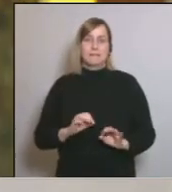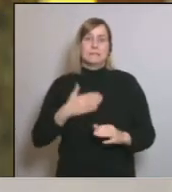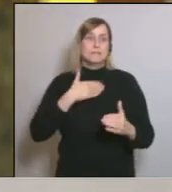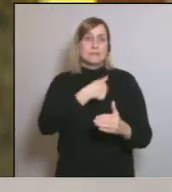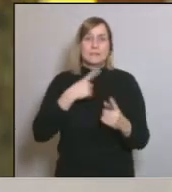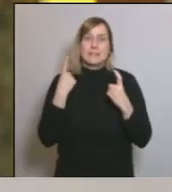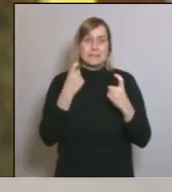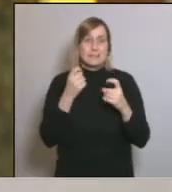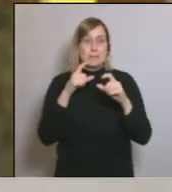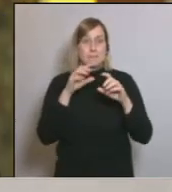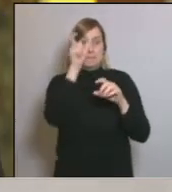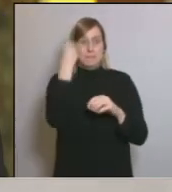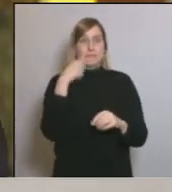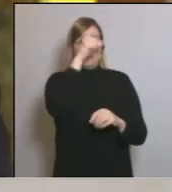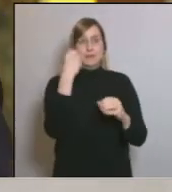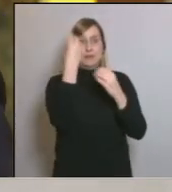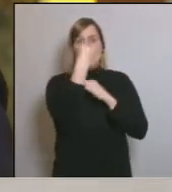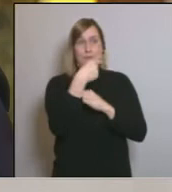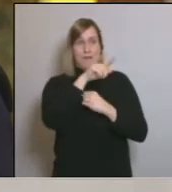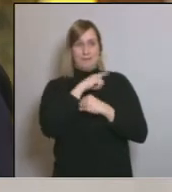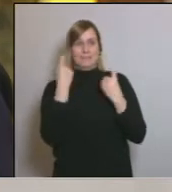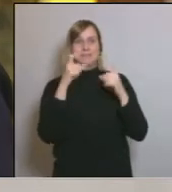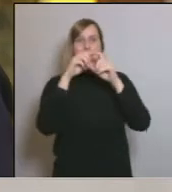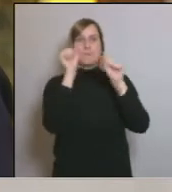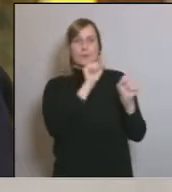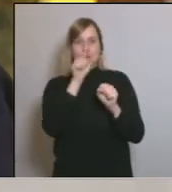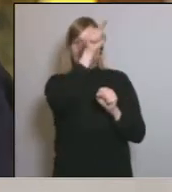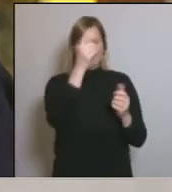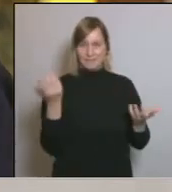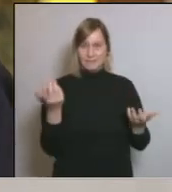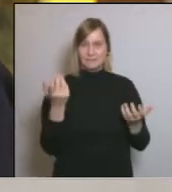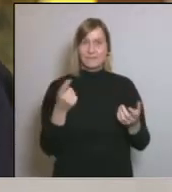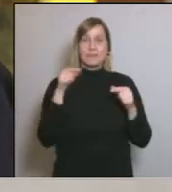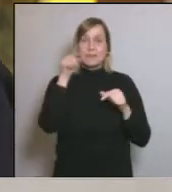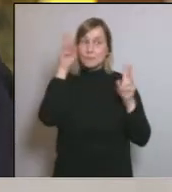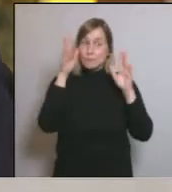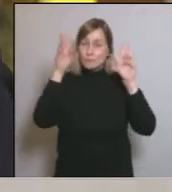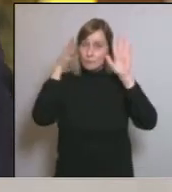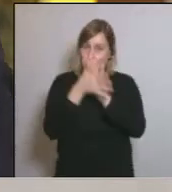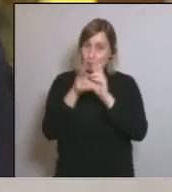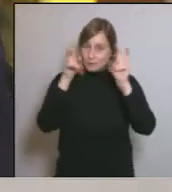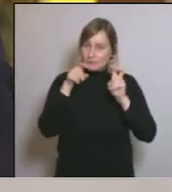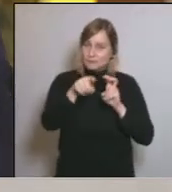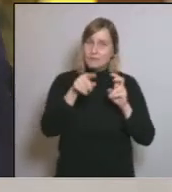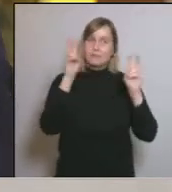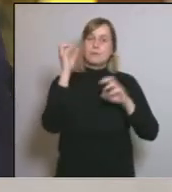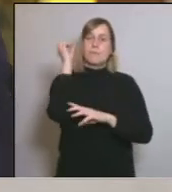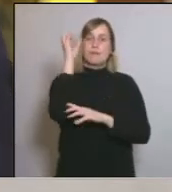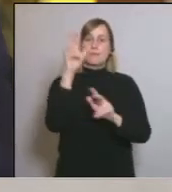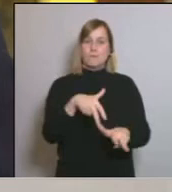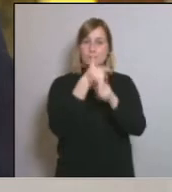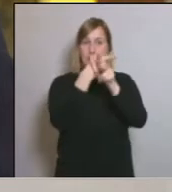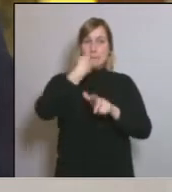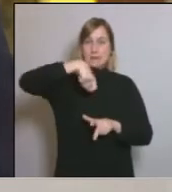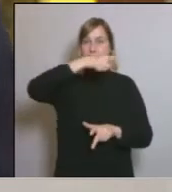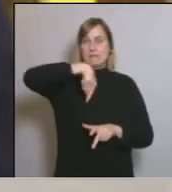a nosaltres i per això insisteixo aquest ha estat un punt central avui de la conferència de presidents.